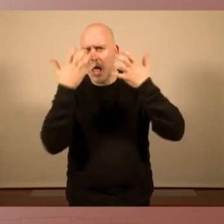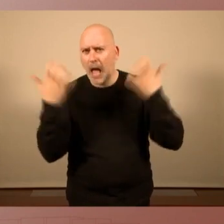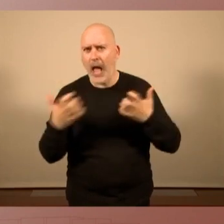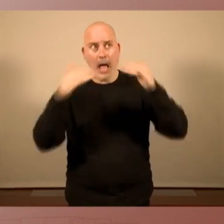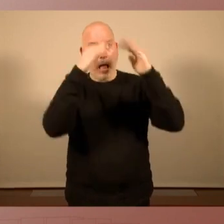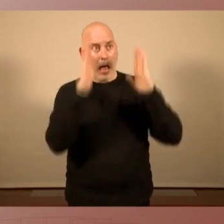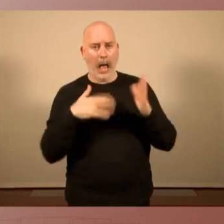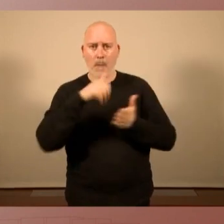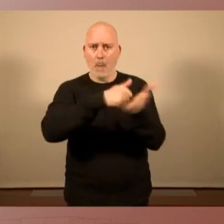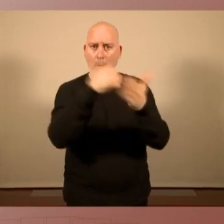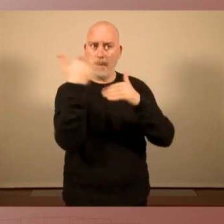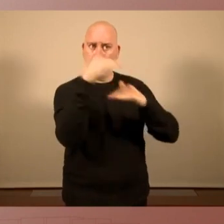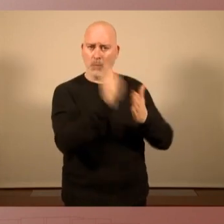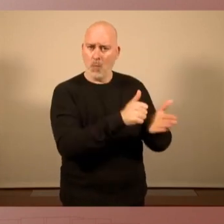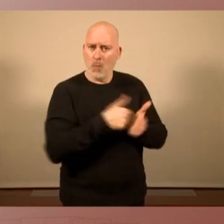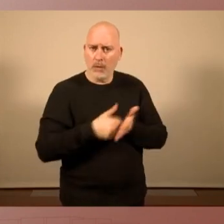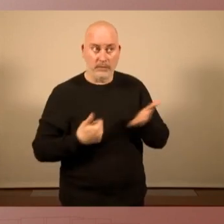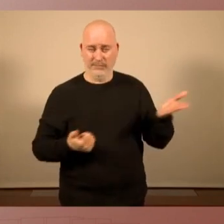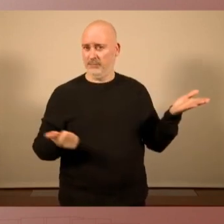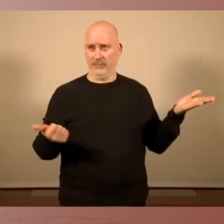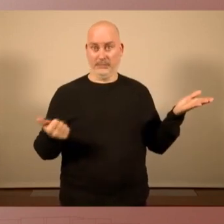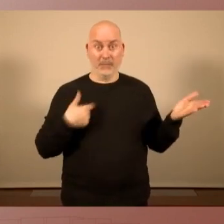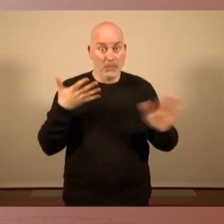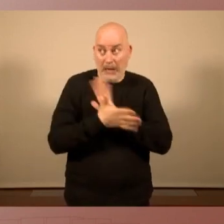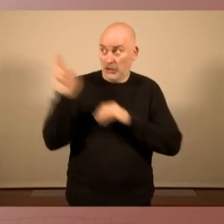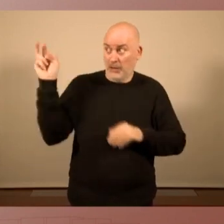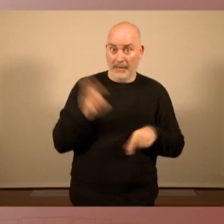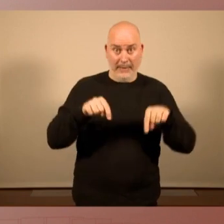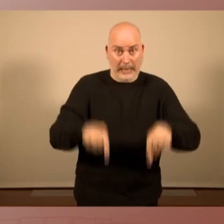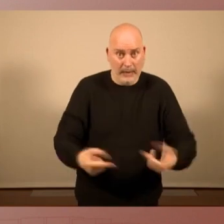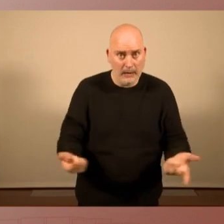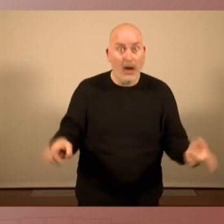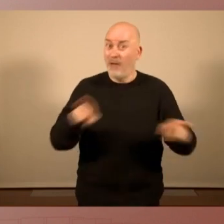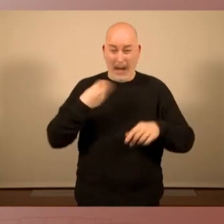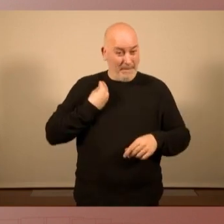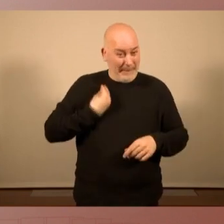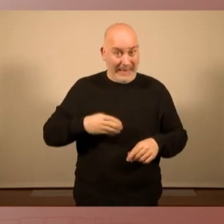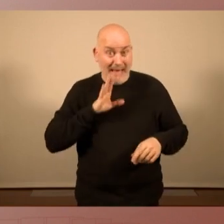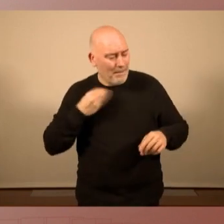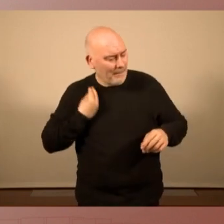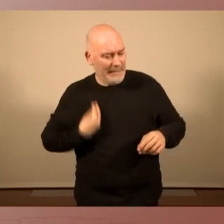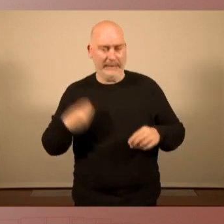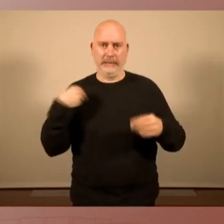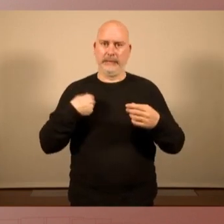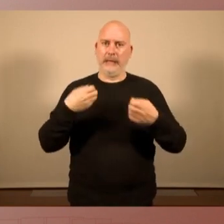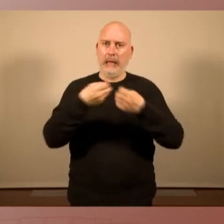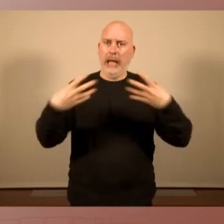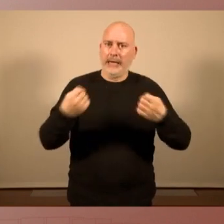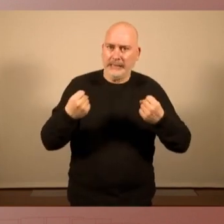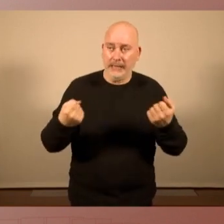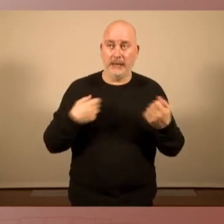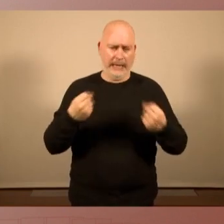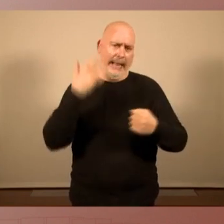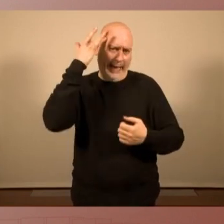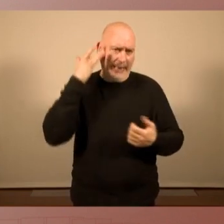Això és el que venim a fer aquí i el mateix en l'àmbit de l'energia, perquè nosaltres defensem les energies netes, però